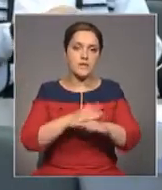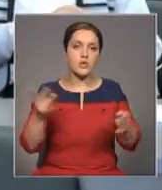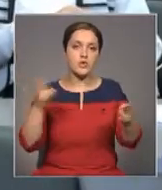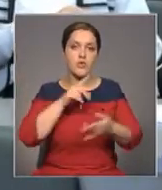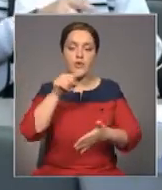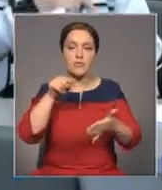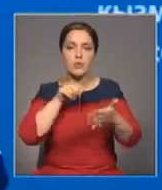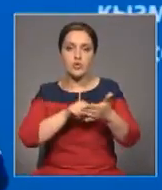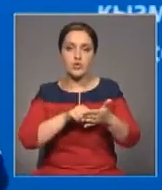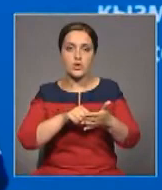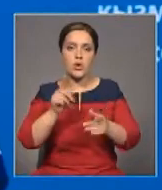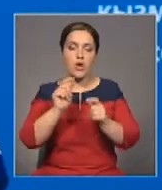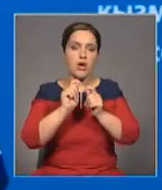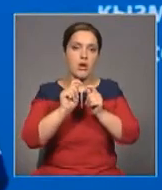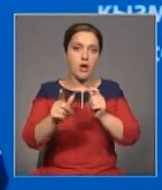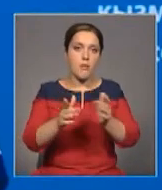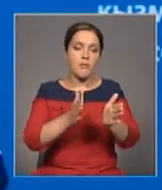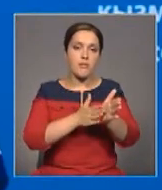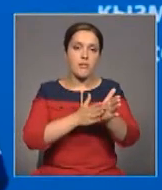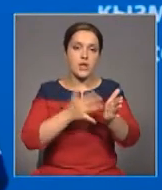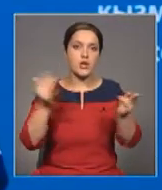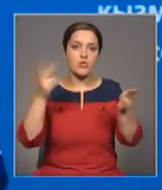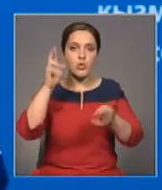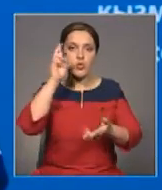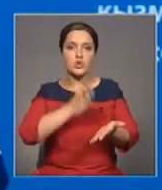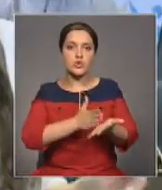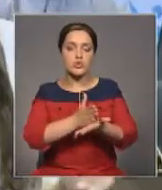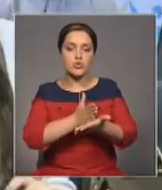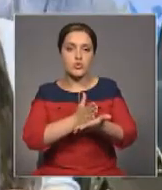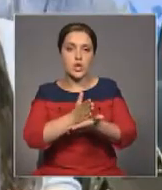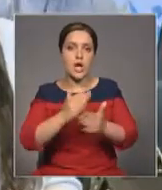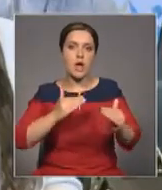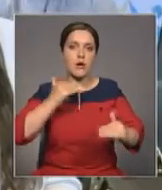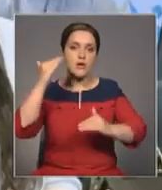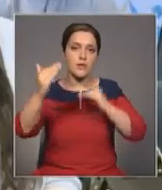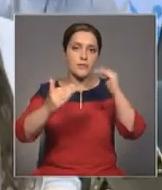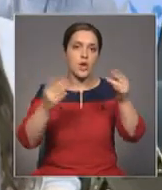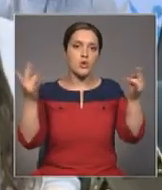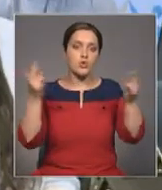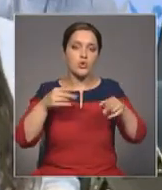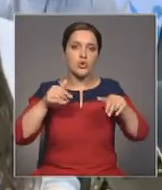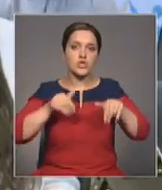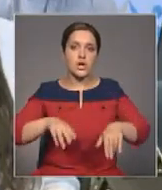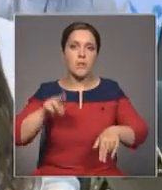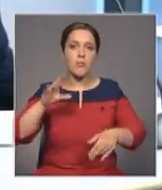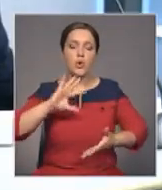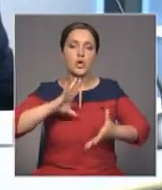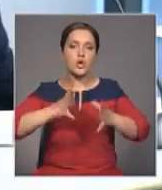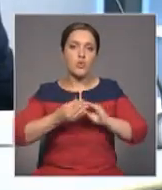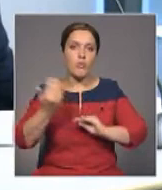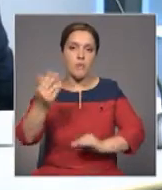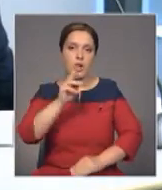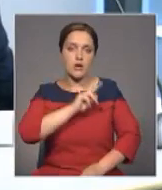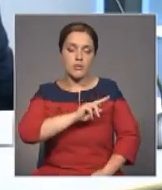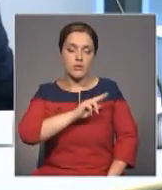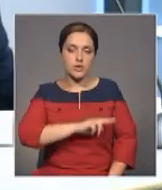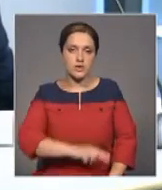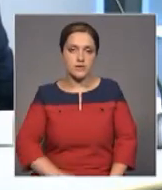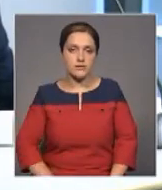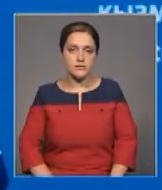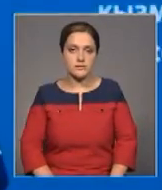Вопросы же вознаграждения и повышения госслужащих по карьерной лестнице нужно решать по итогам проделанной работы, говорит Тельнов.